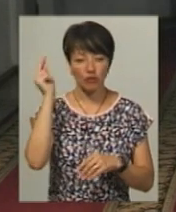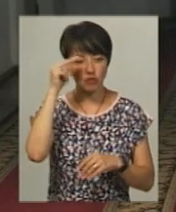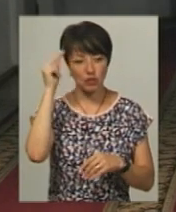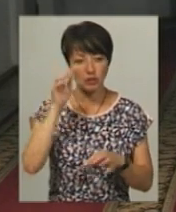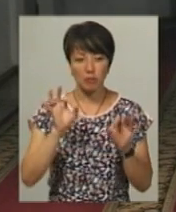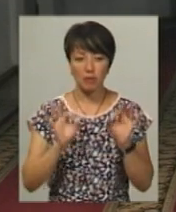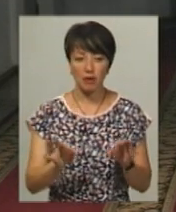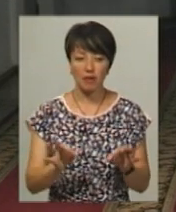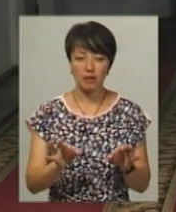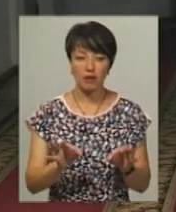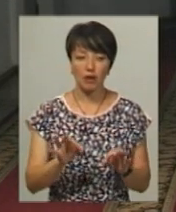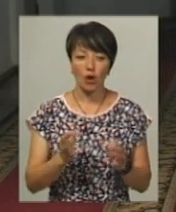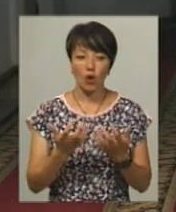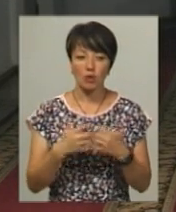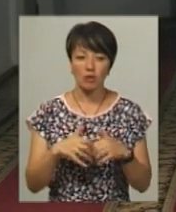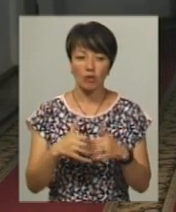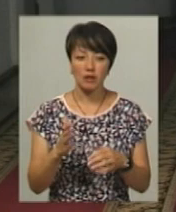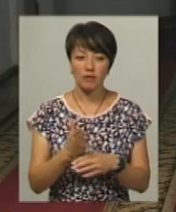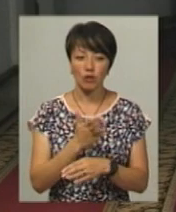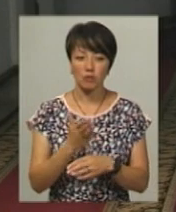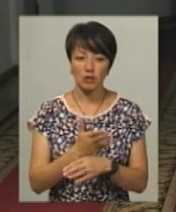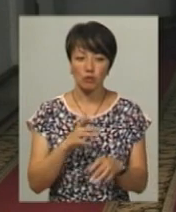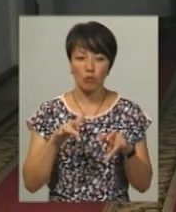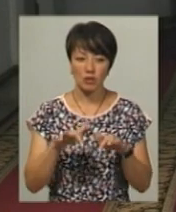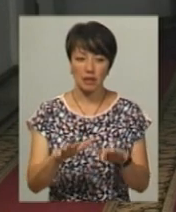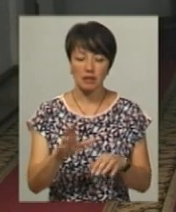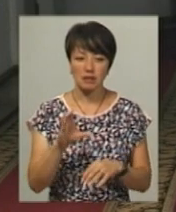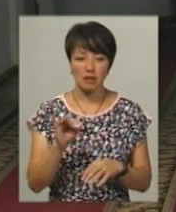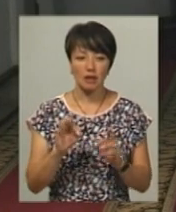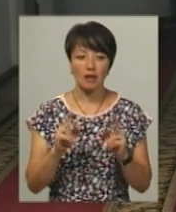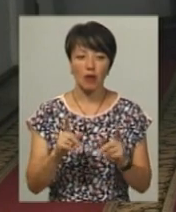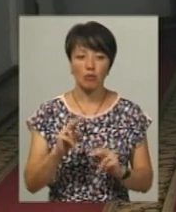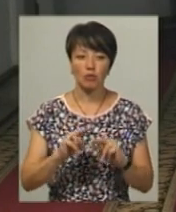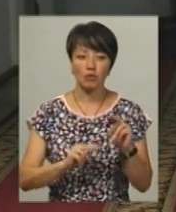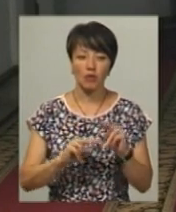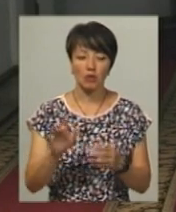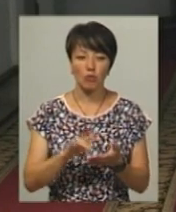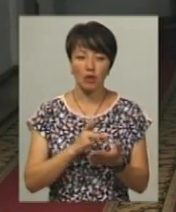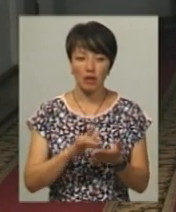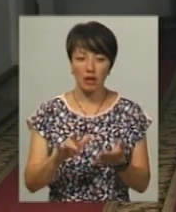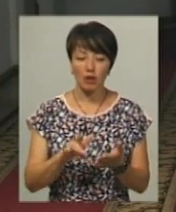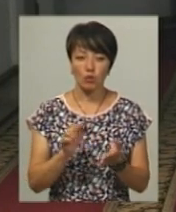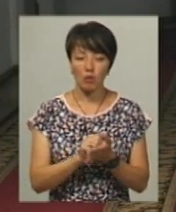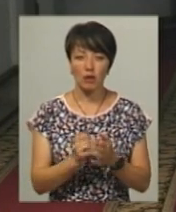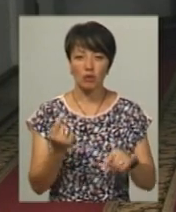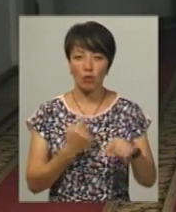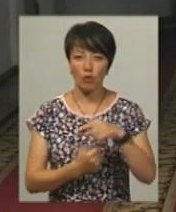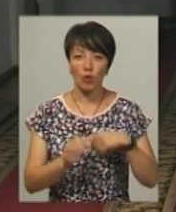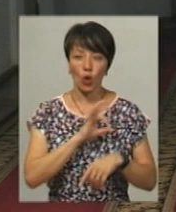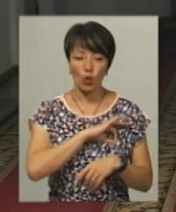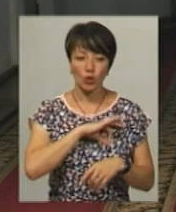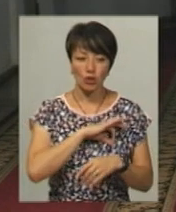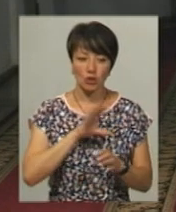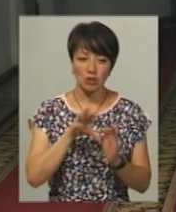правильно розрахувати виробничі процеси, як побудувати бухгалтерію, документу обіг, юридична